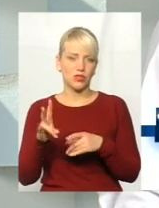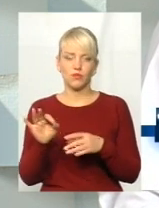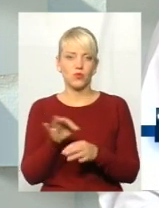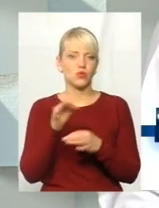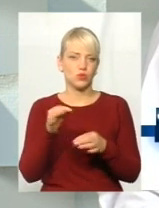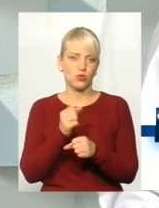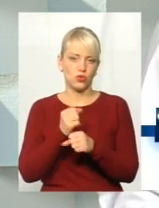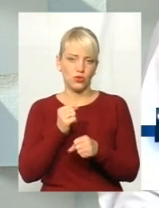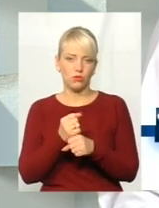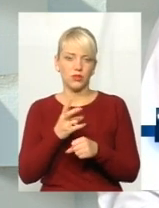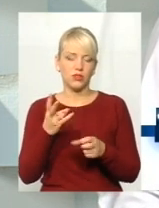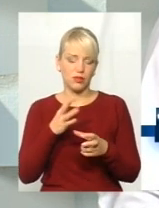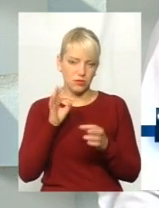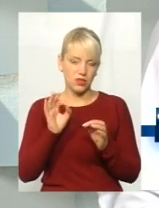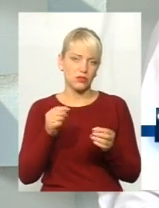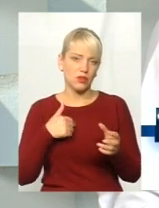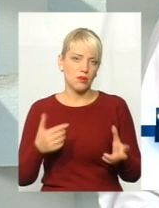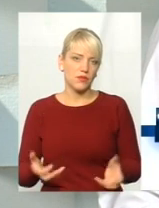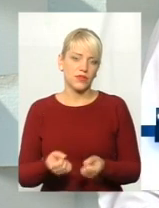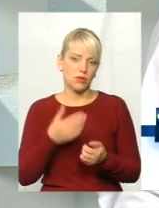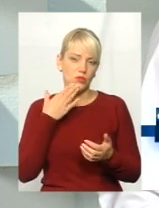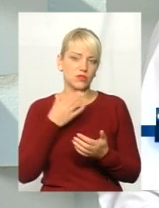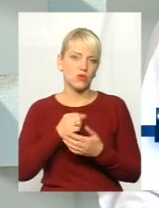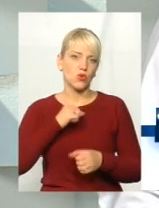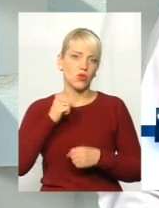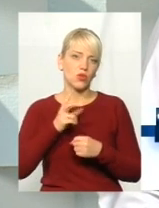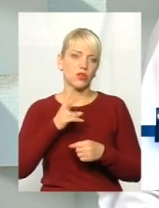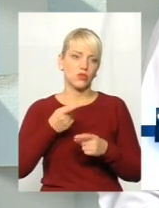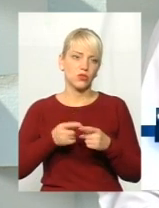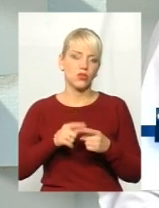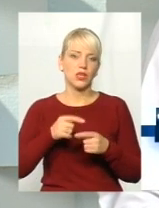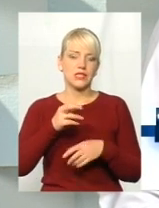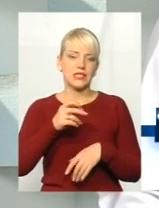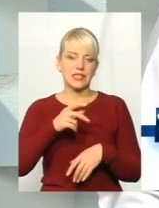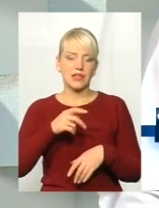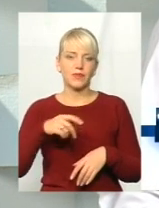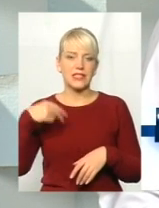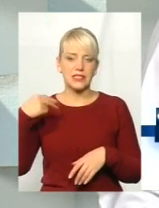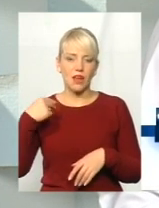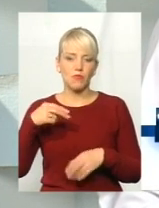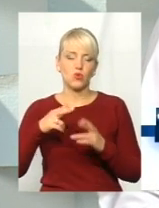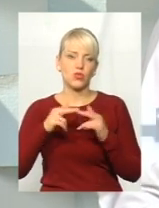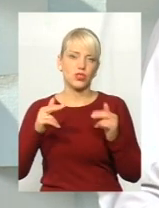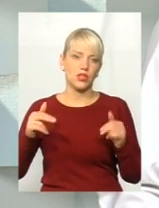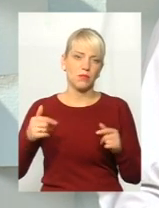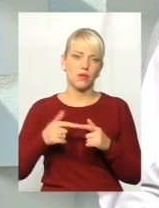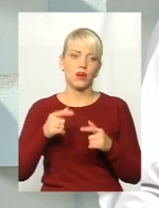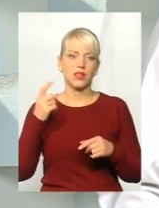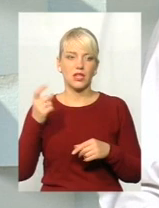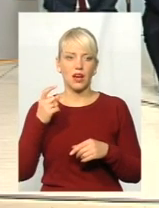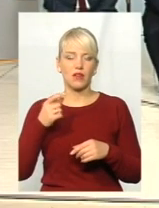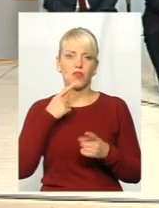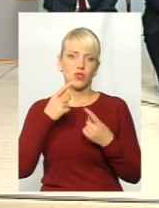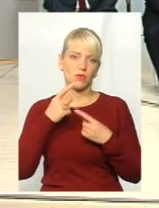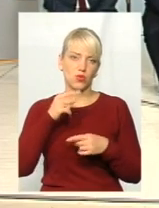в дійсності підтримую свою колегу. На сході є хлопці, які в дійсності там Запоріжжя, з Дніпра, Харкова, де вони в АТО і розбавляють російською